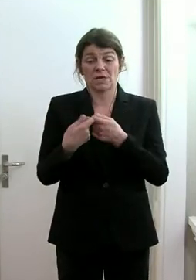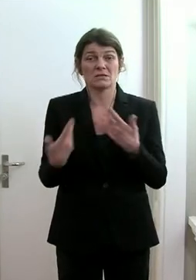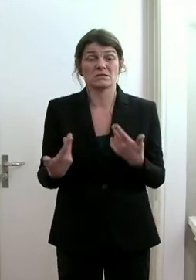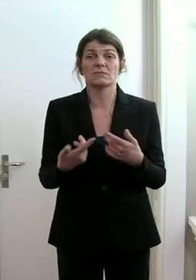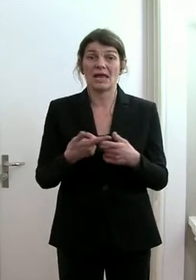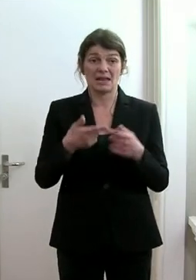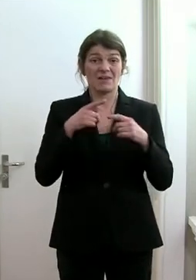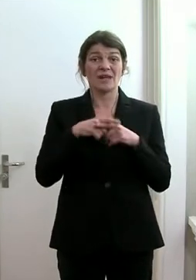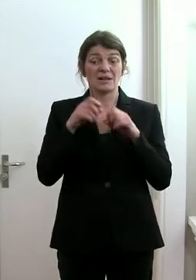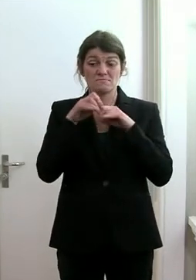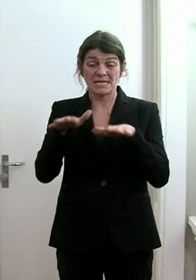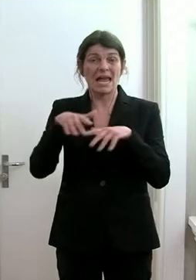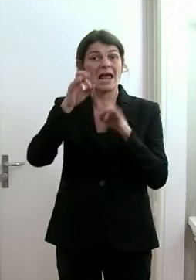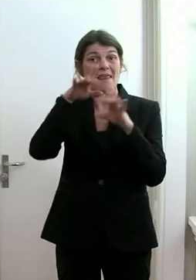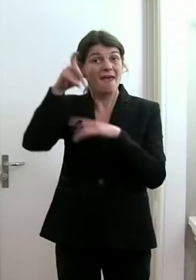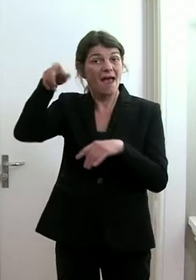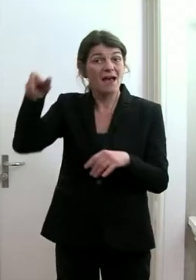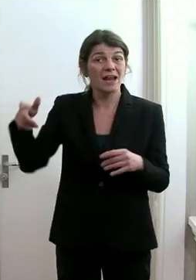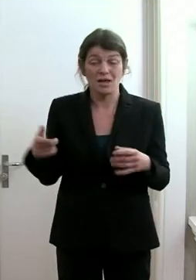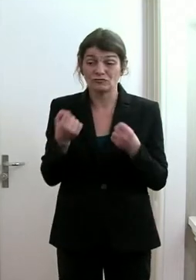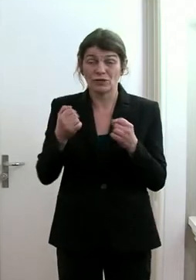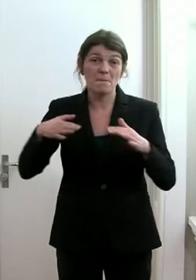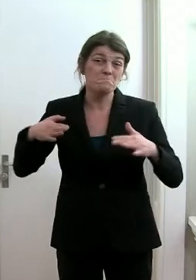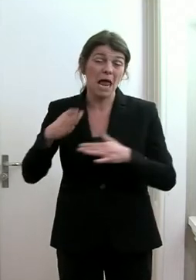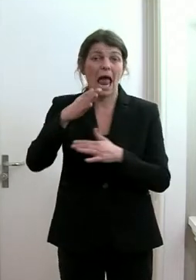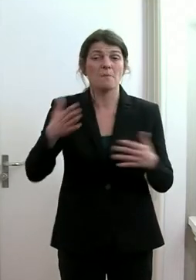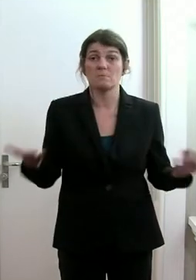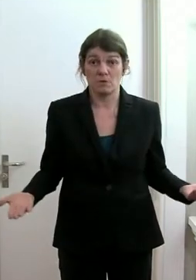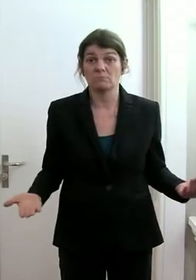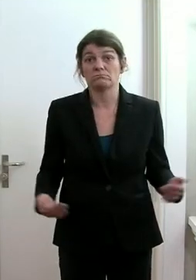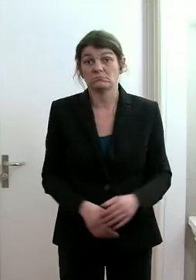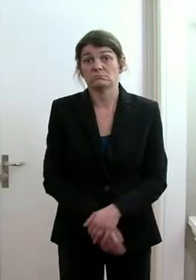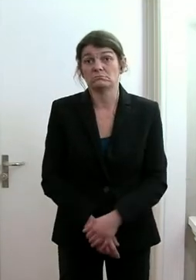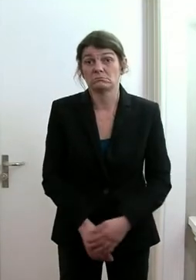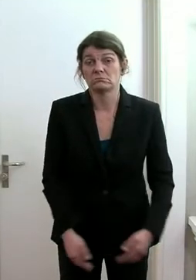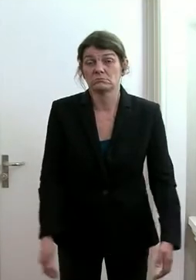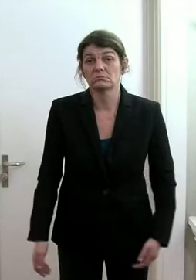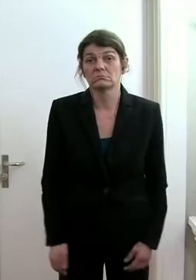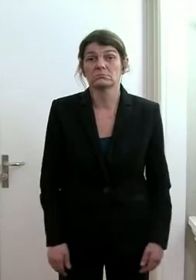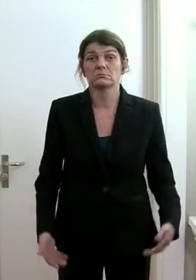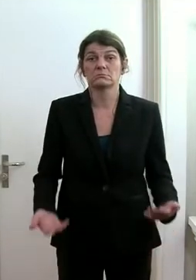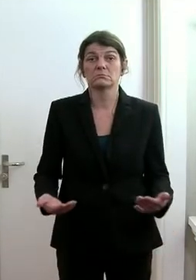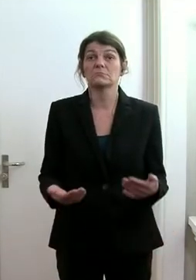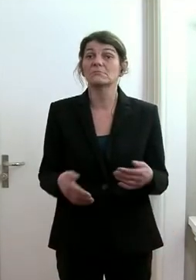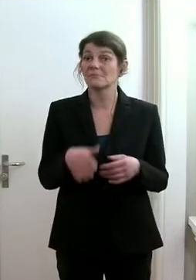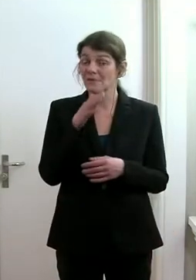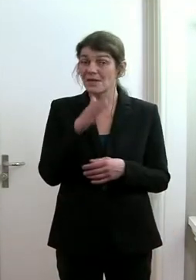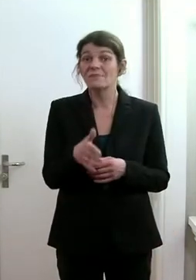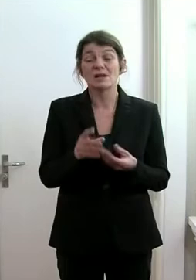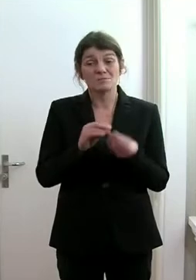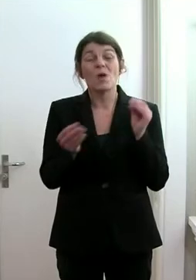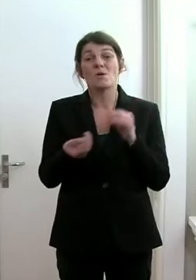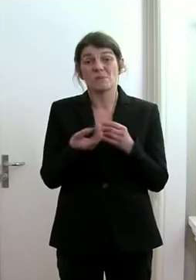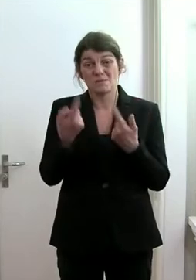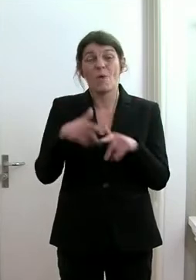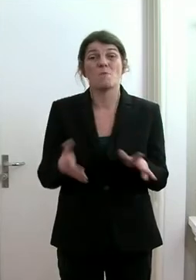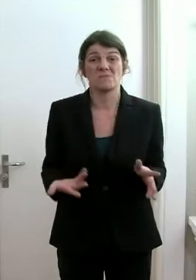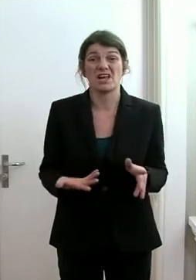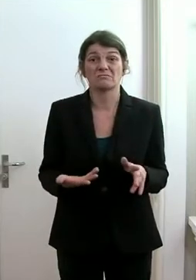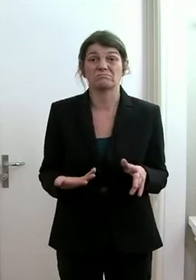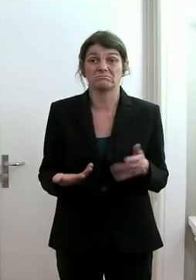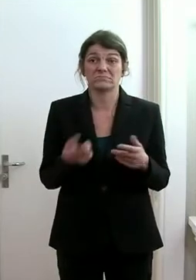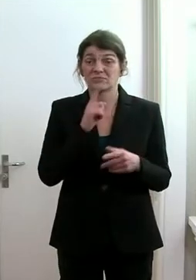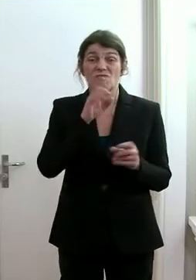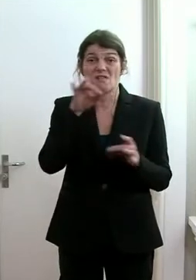bei den Lehrpersonen auch jetzt so stark weiter wächst, dann wird es Kapazitätsprobleme geben und deshalb